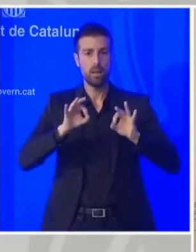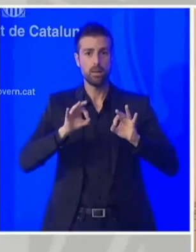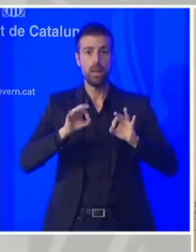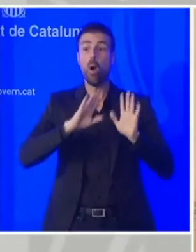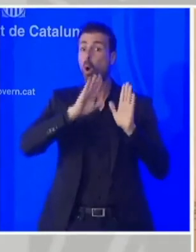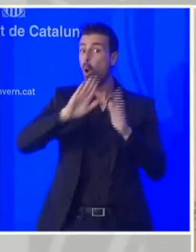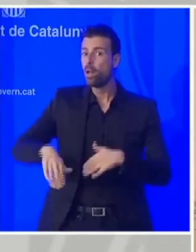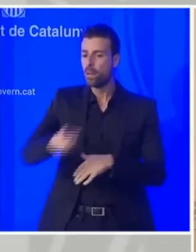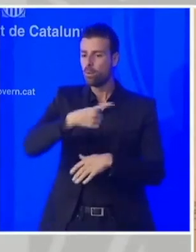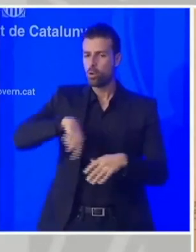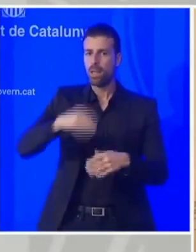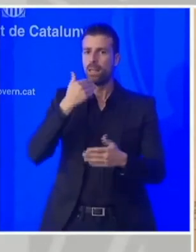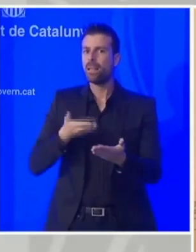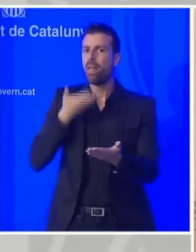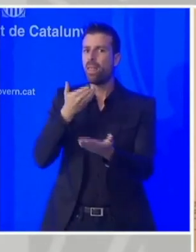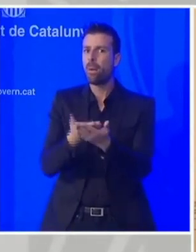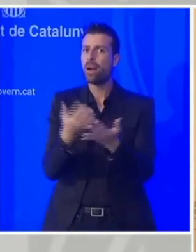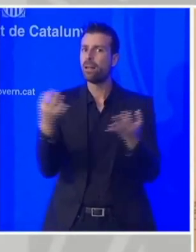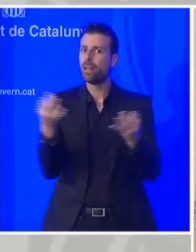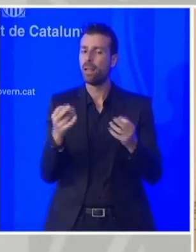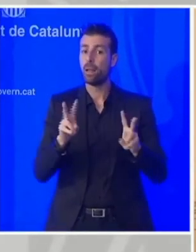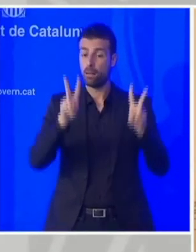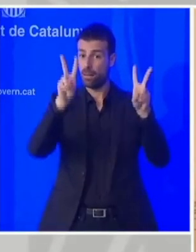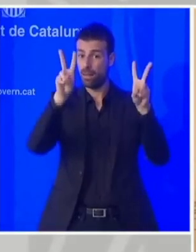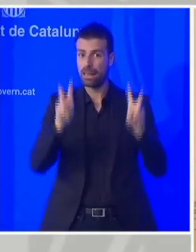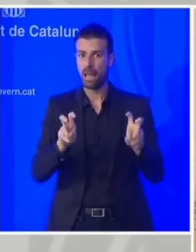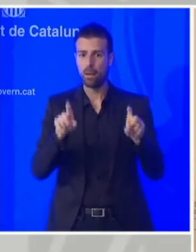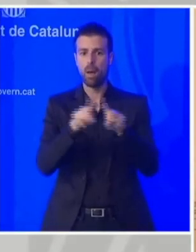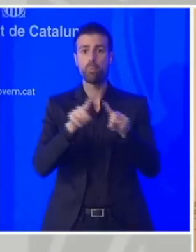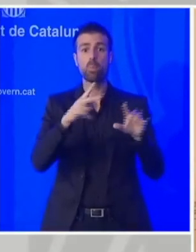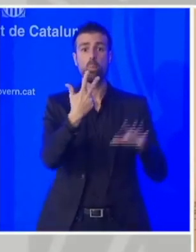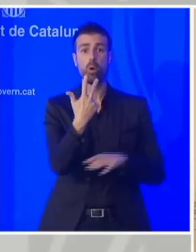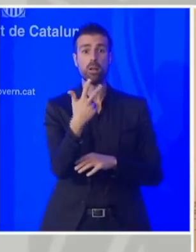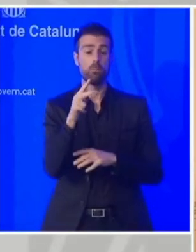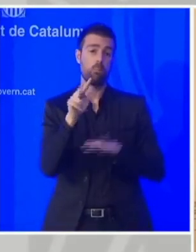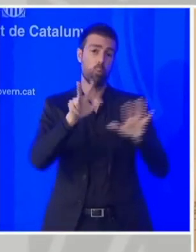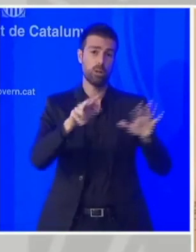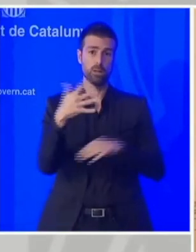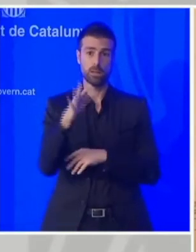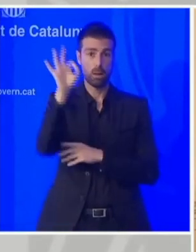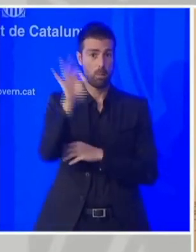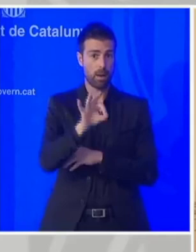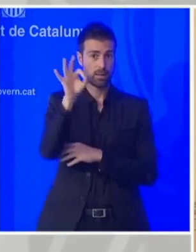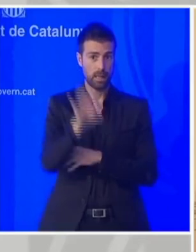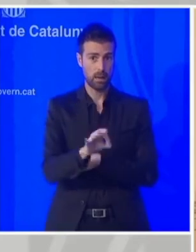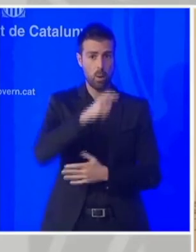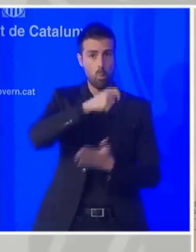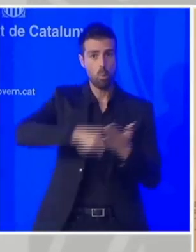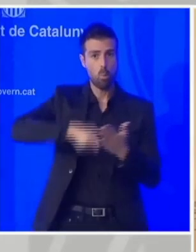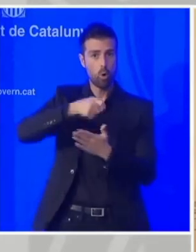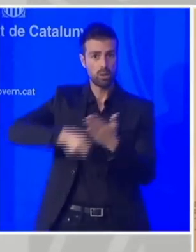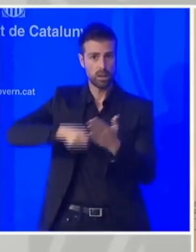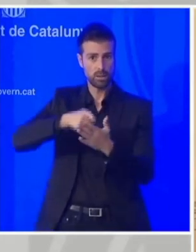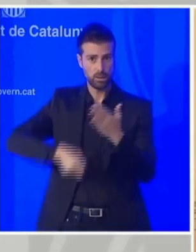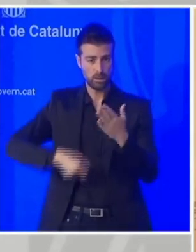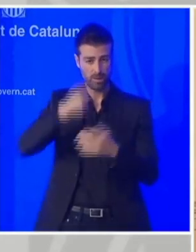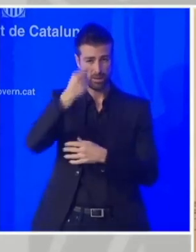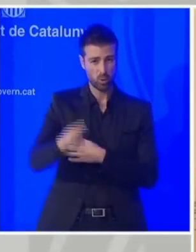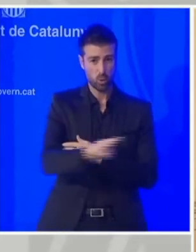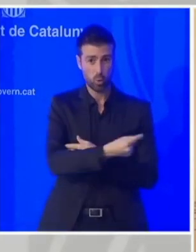que es pugui materialitzar la reversió d'aquest 85% de les multes que havien